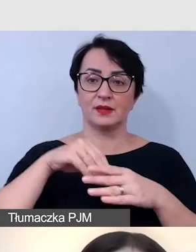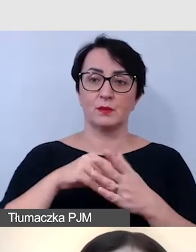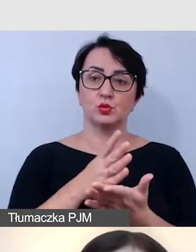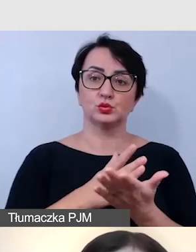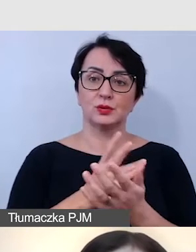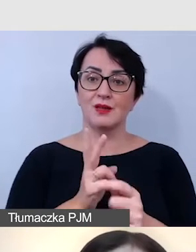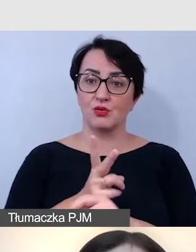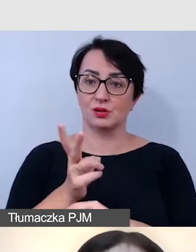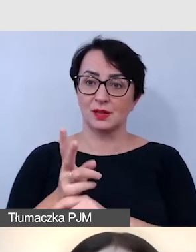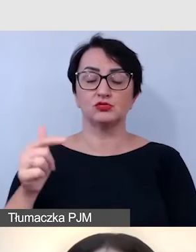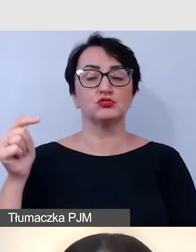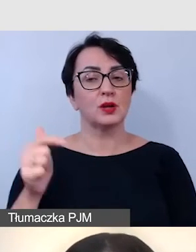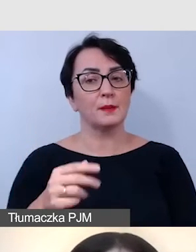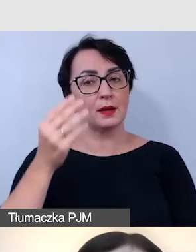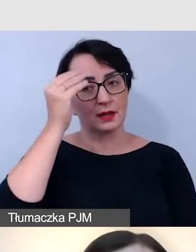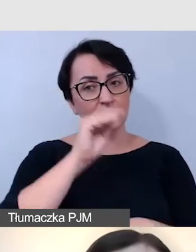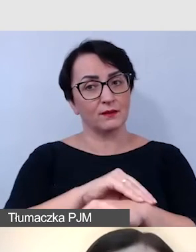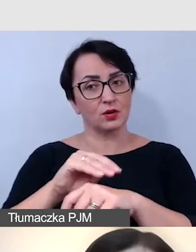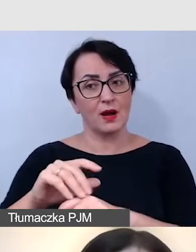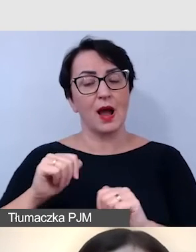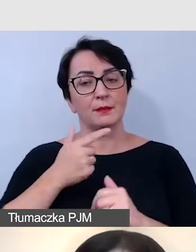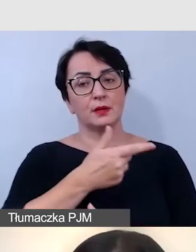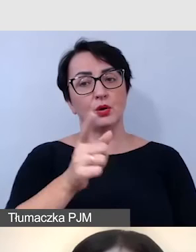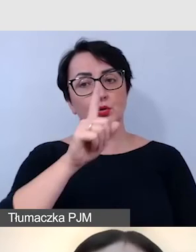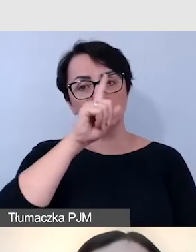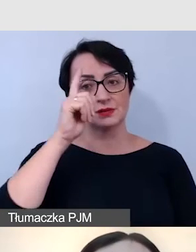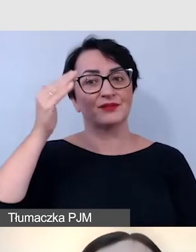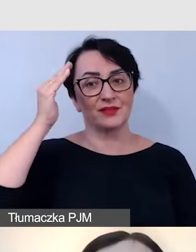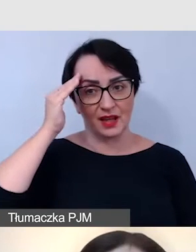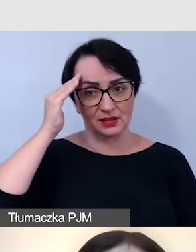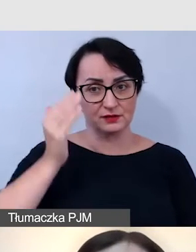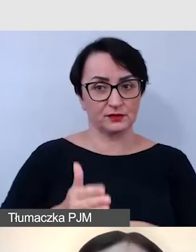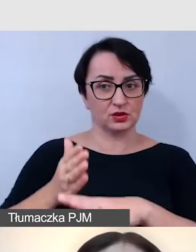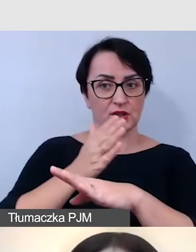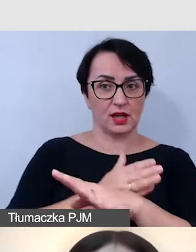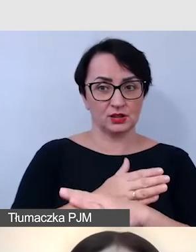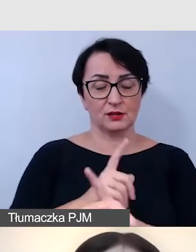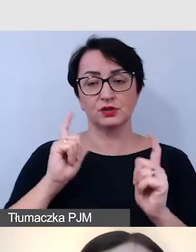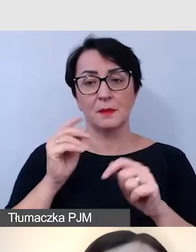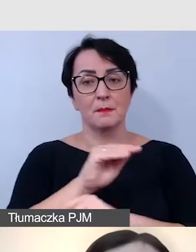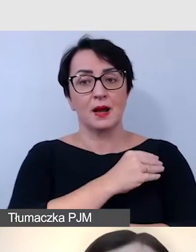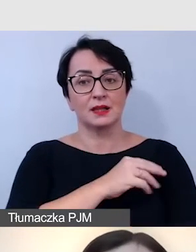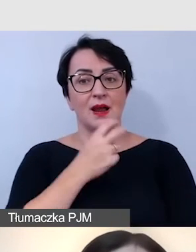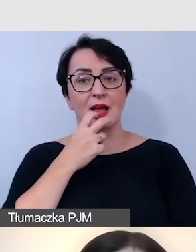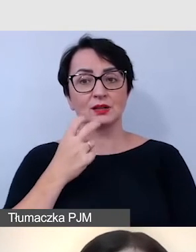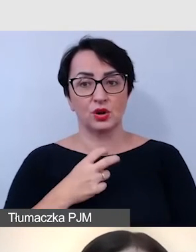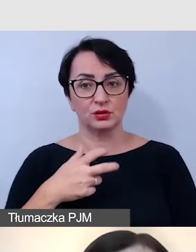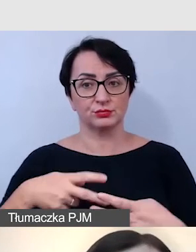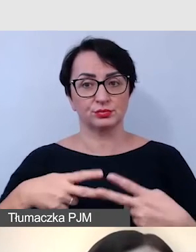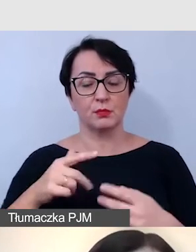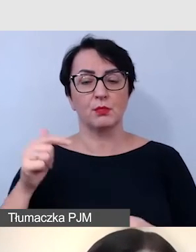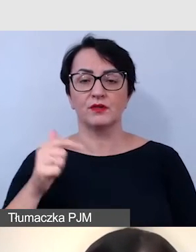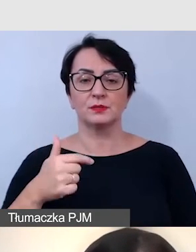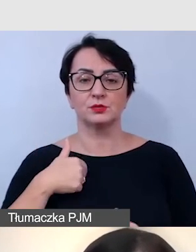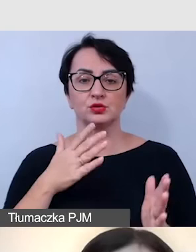powinniśmy o tym poinformować, by ludzie o tym wiedzieli. Wszystkie materiały elektroniczne powinny być przygotowane zgodnie z wucaniem.